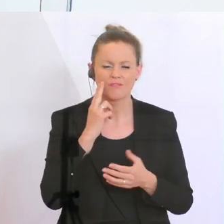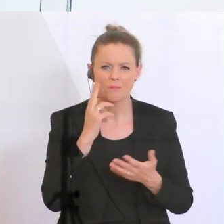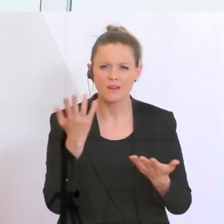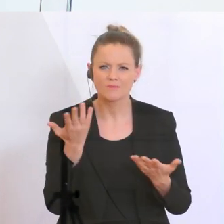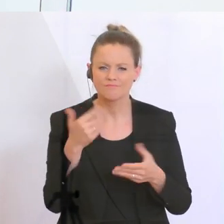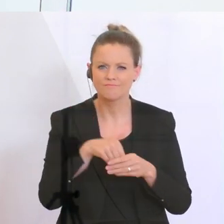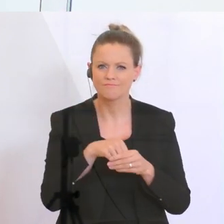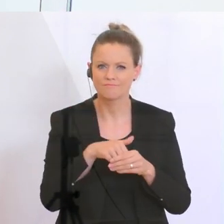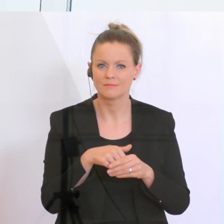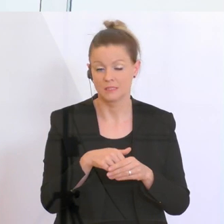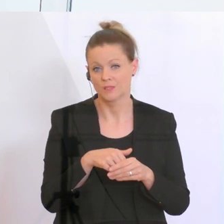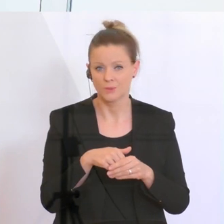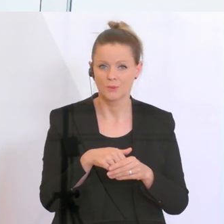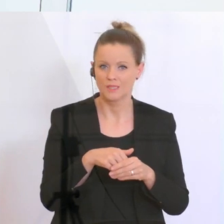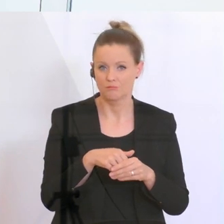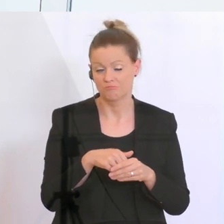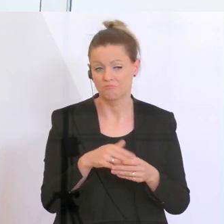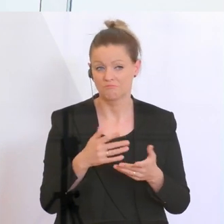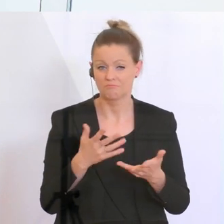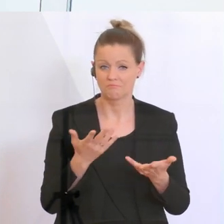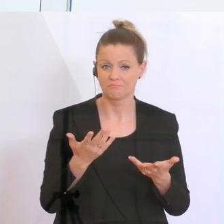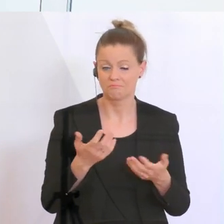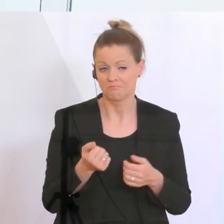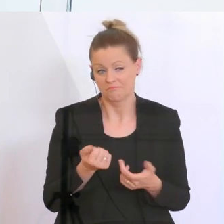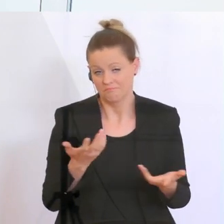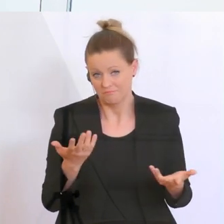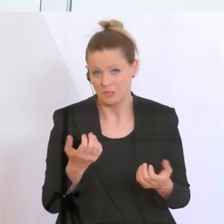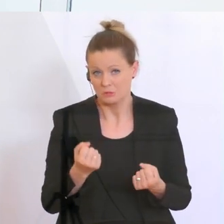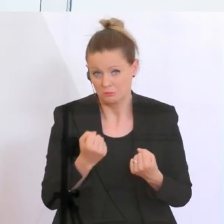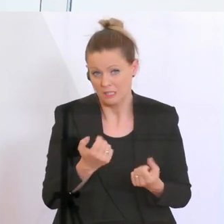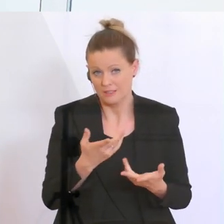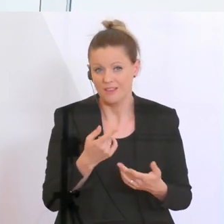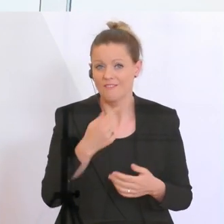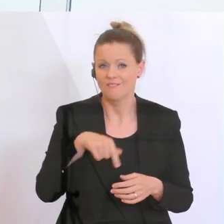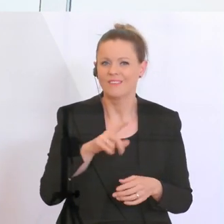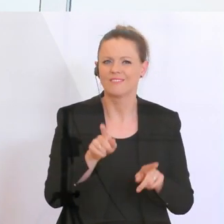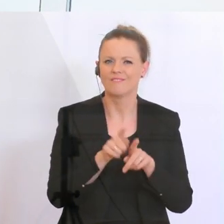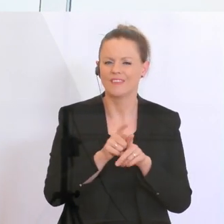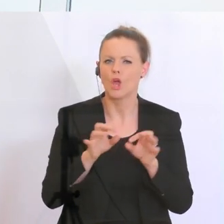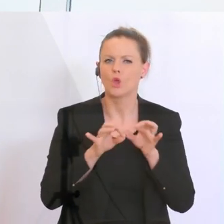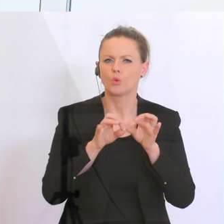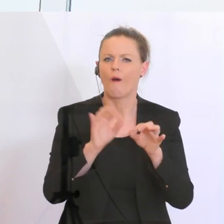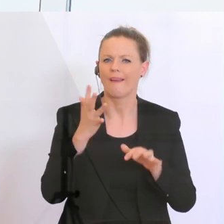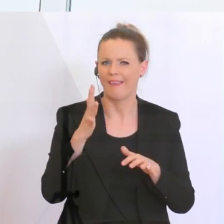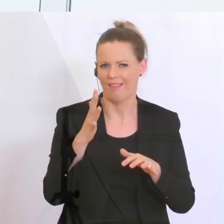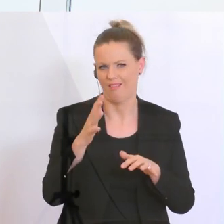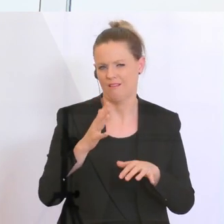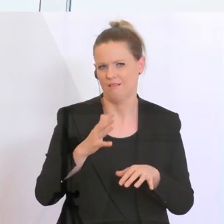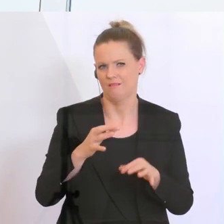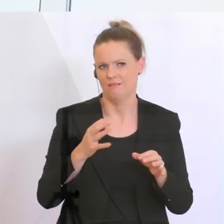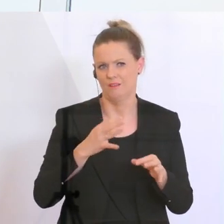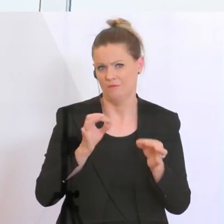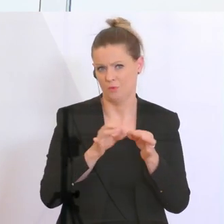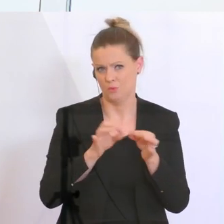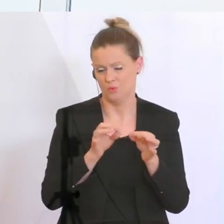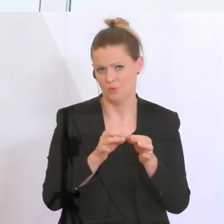ein starker Tod. Es ist in Wirklichkeit, agieren wir als Treuhänder. Also das hat mit einer Unterstützung für die Banken überhaupt nichts